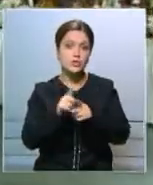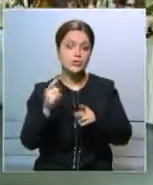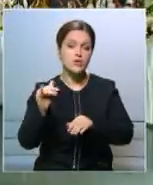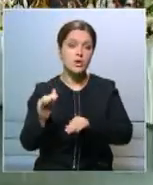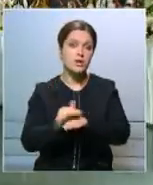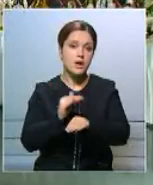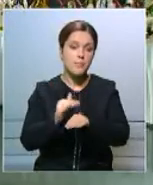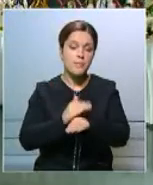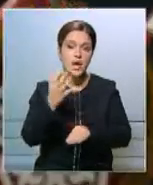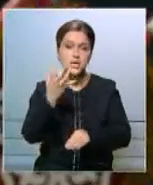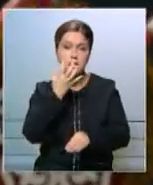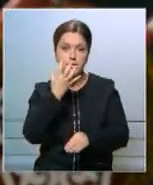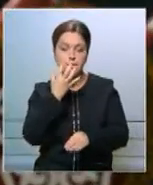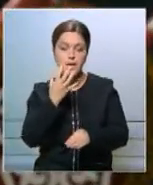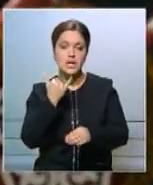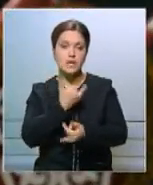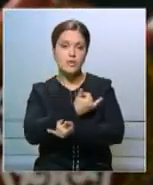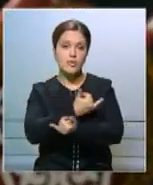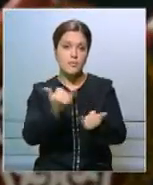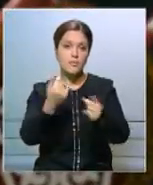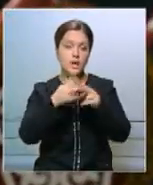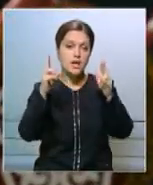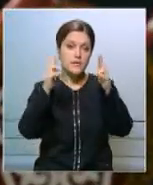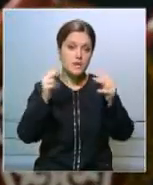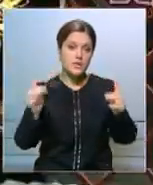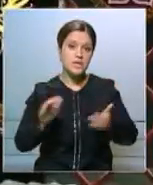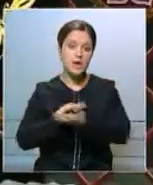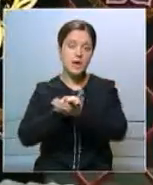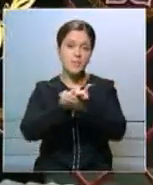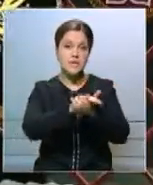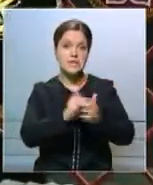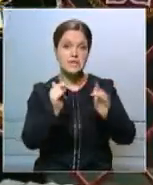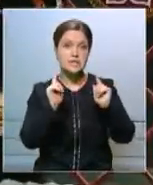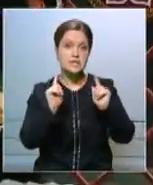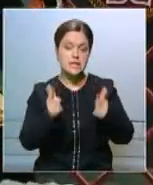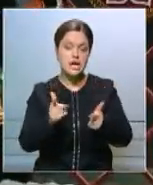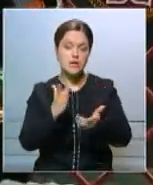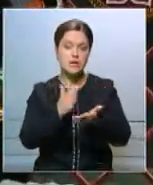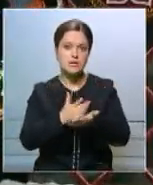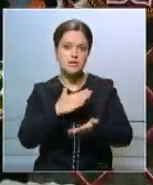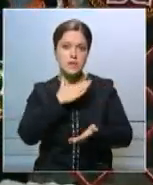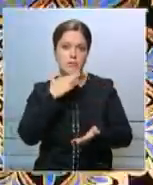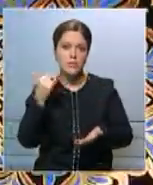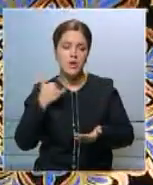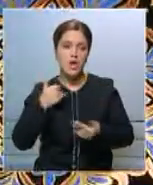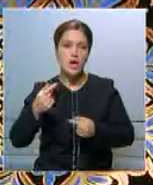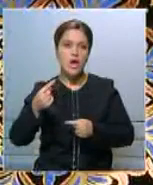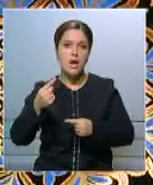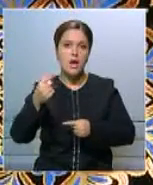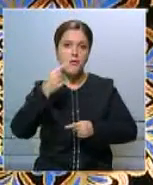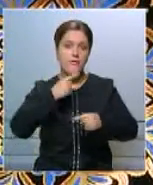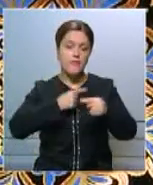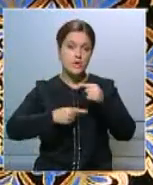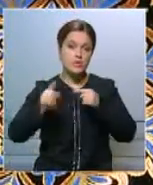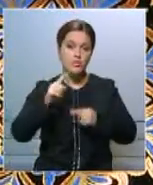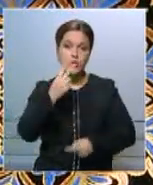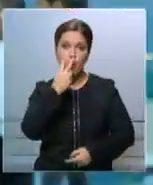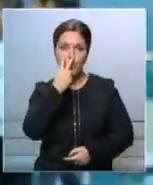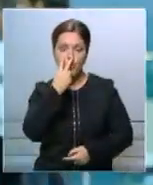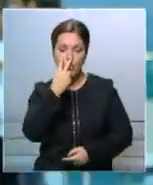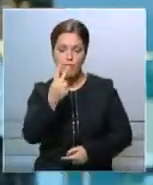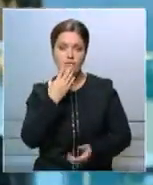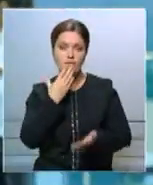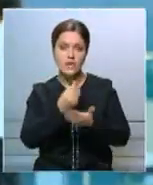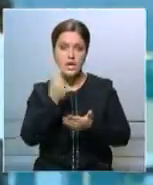тепла и милосердия в этом во Дворце мира и Согласия сейчас просто зашкаливают. Я вернусь в зал для того, чтобы увидеть все это